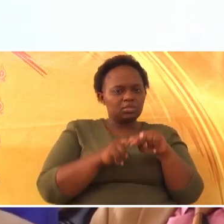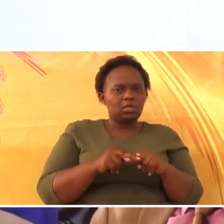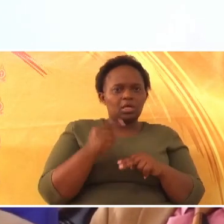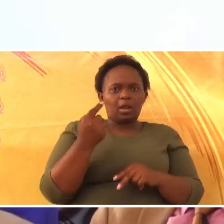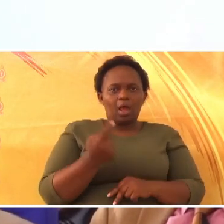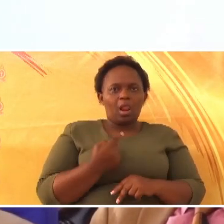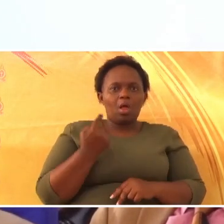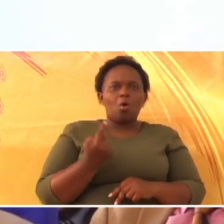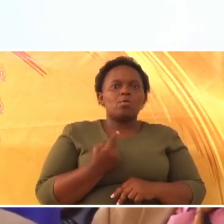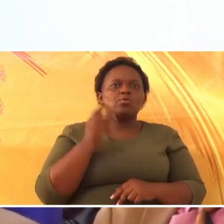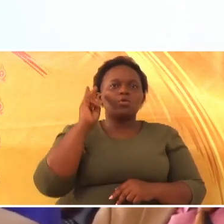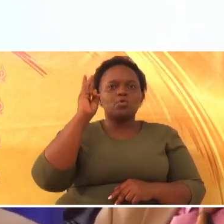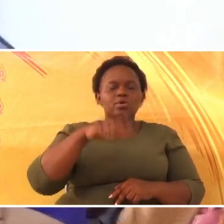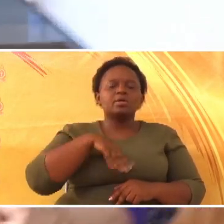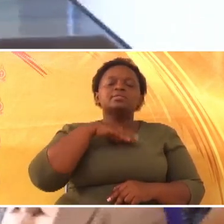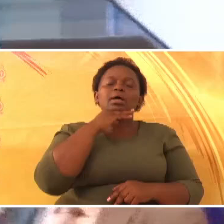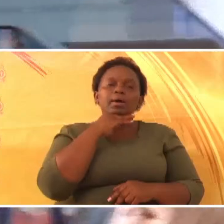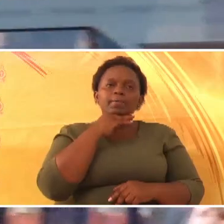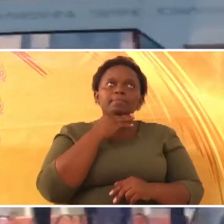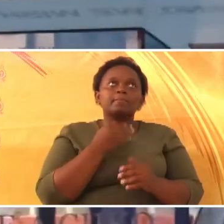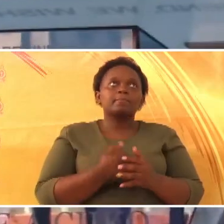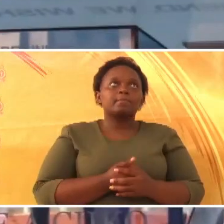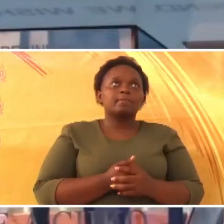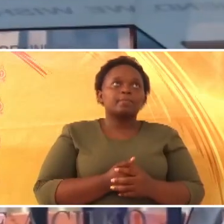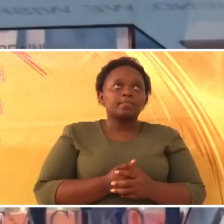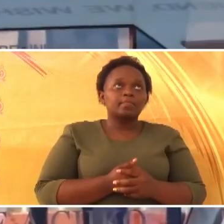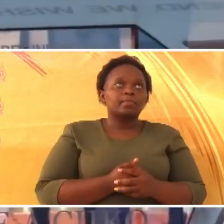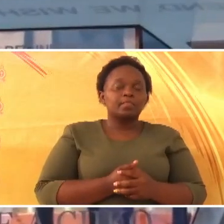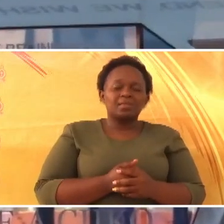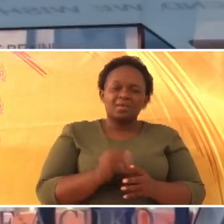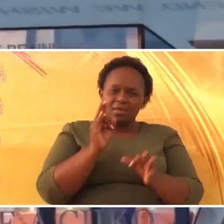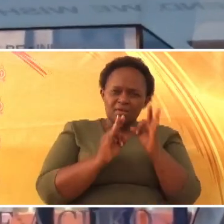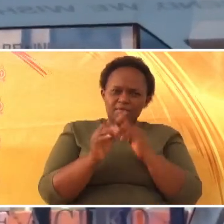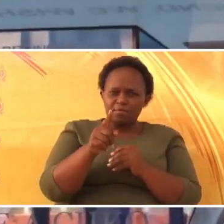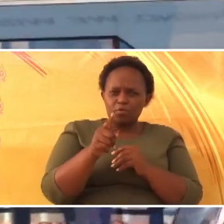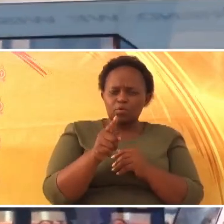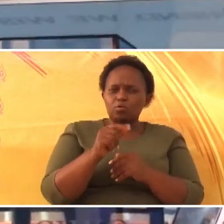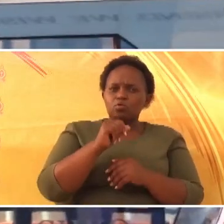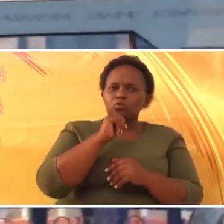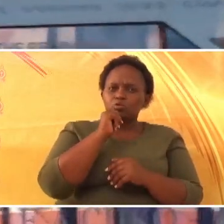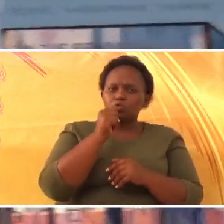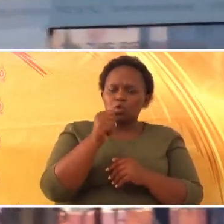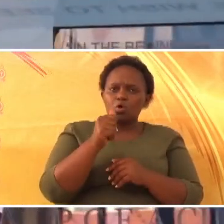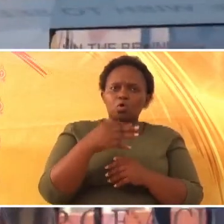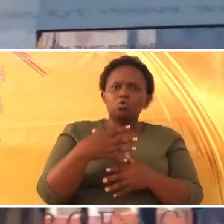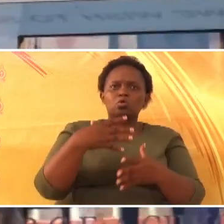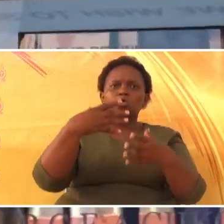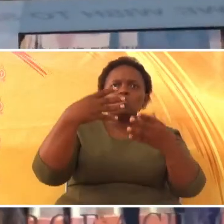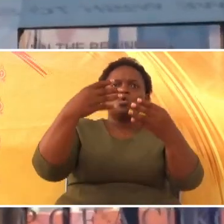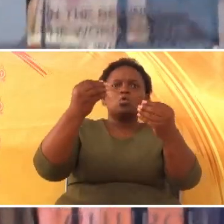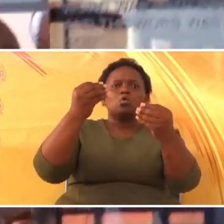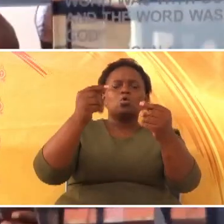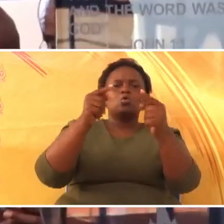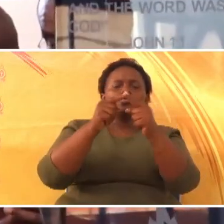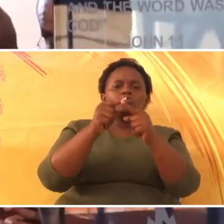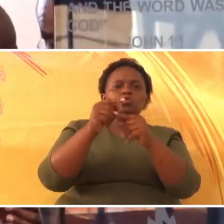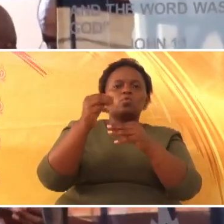nitakufwa. Sidiyo, muambie huyu mungine, if you don't go to district fellowships,